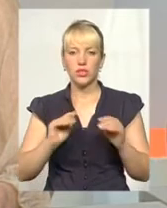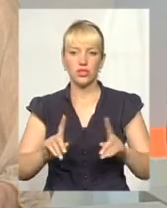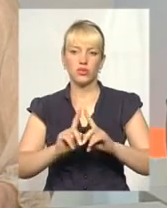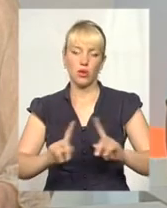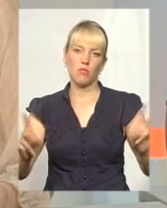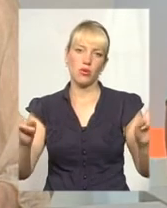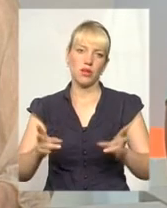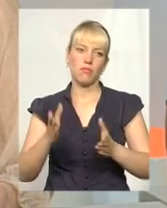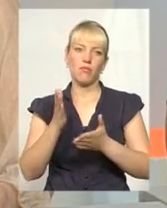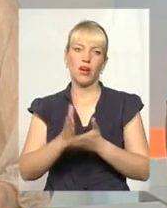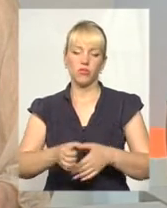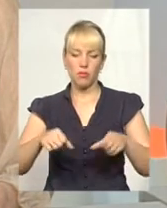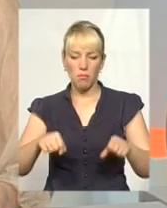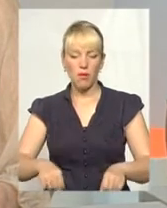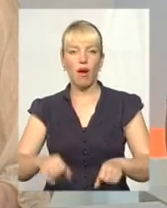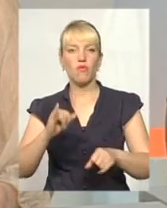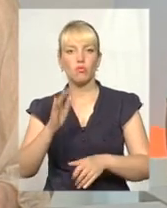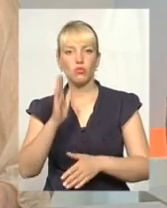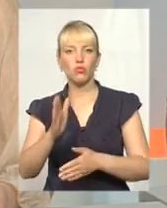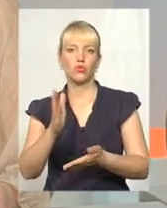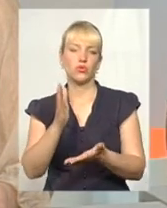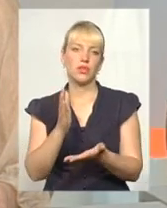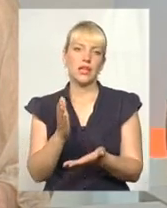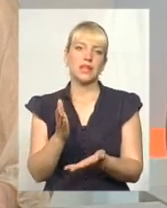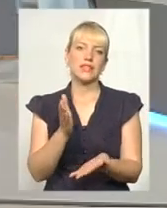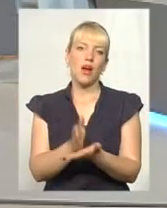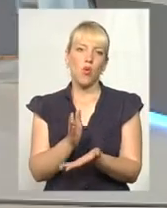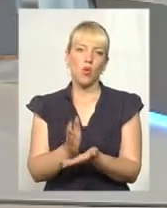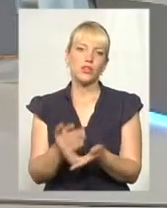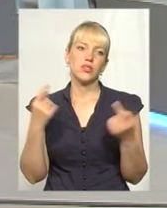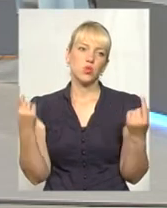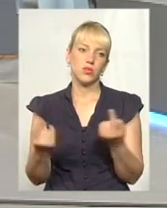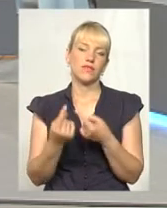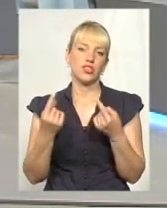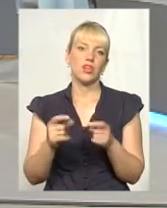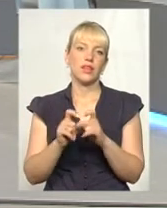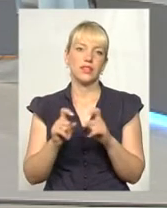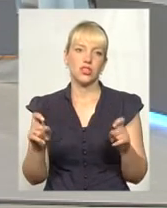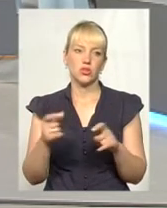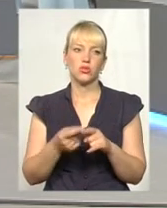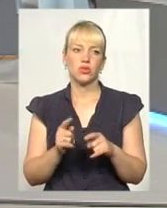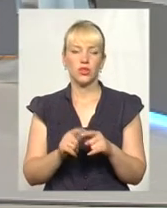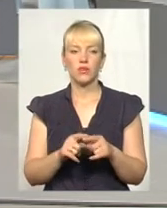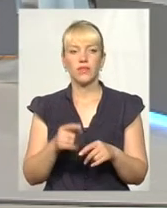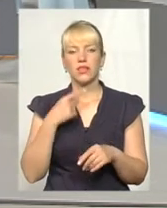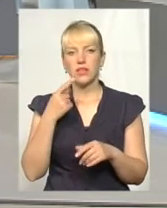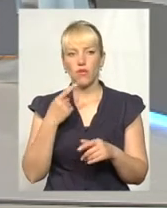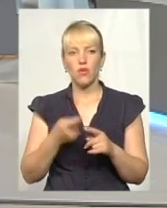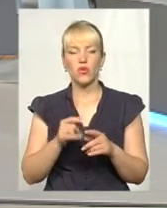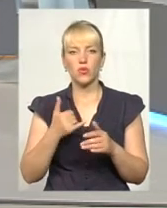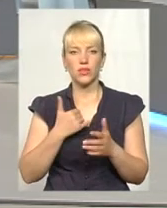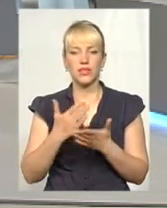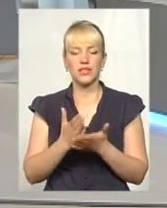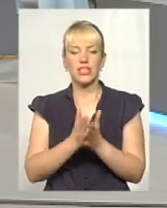право і будуть знаходитись у звичайних навчальних закладах. Ми з вами сьогодні говоримо, і в нас вималюється такий широкий спектр.